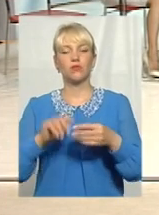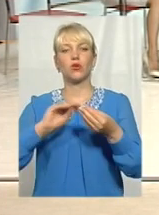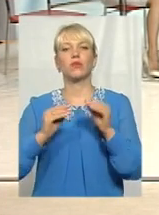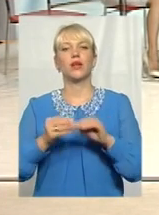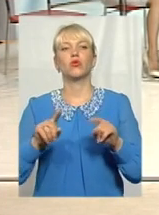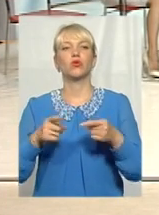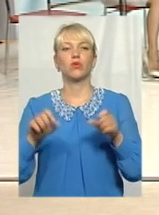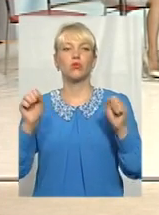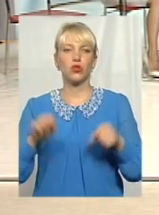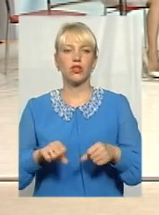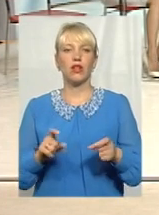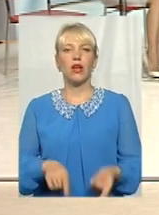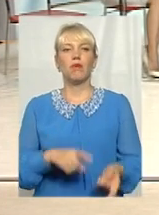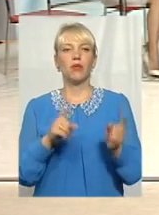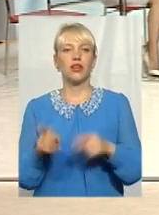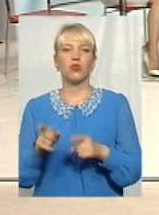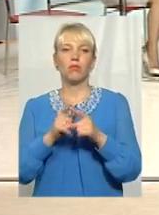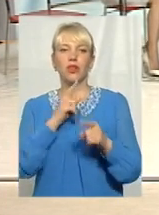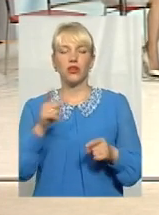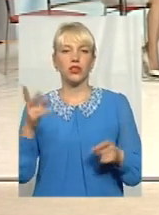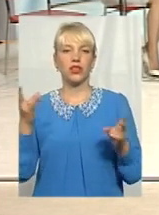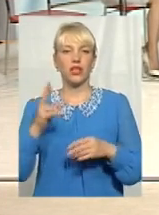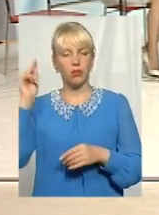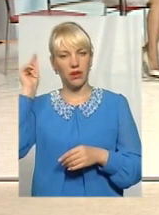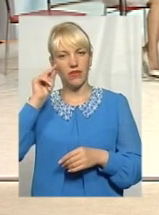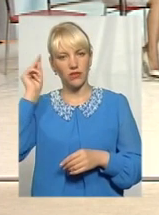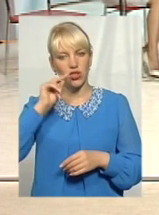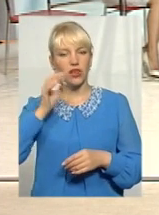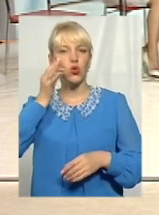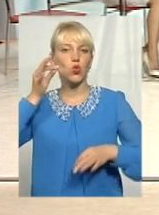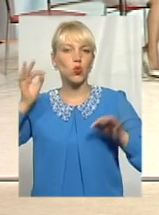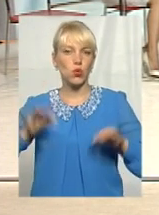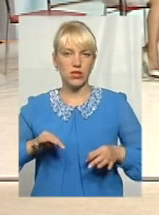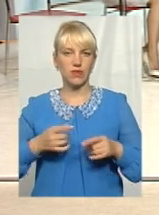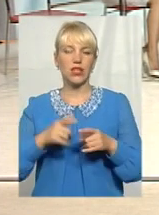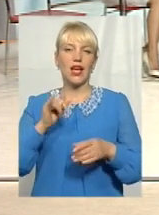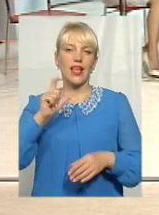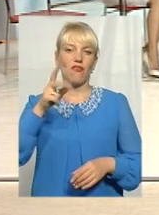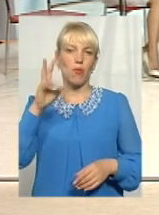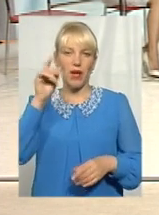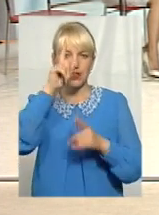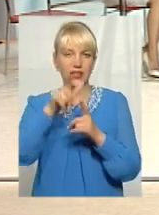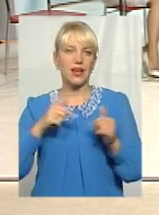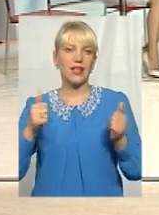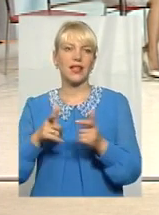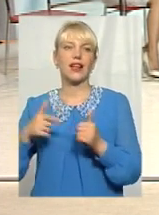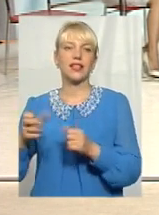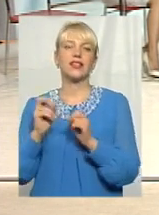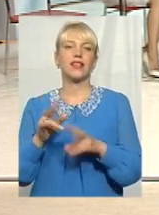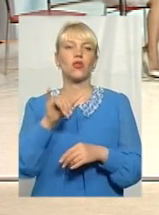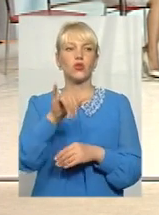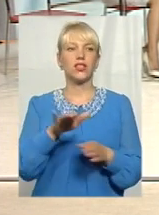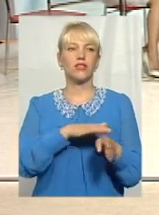можливо, в перехідному періоді нам потрібно вивчати досвід, зокрема, і європейських країн, як в них